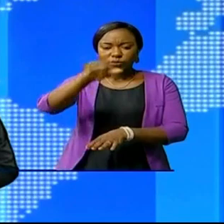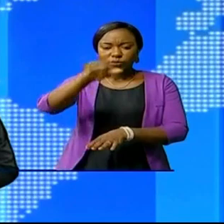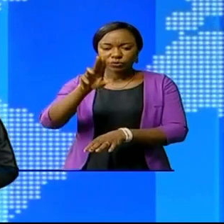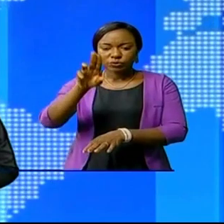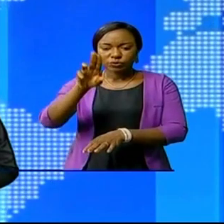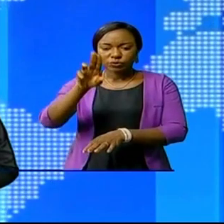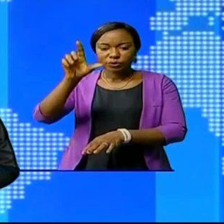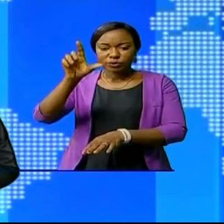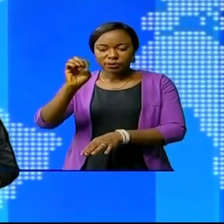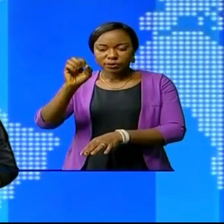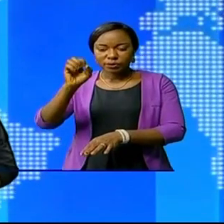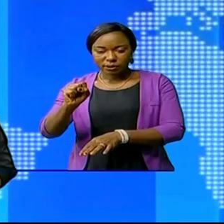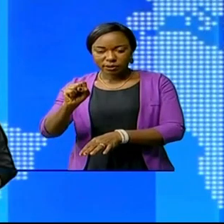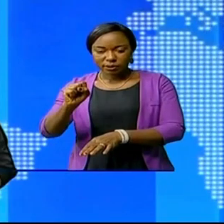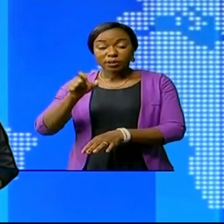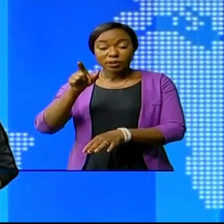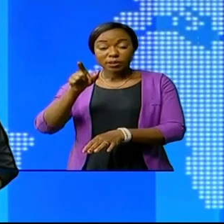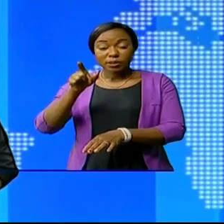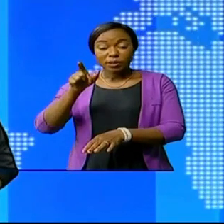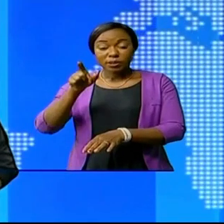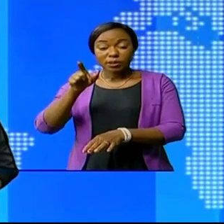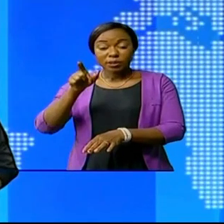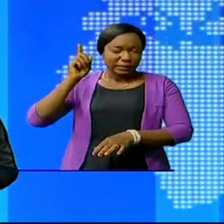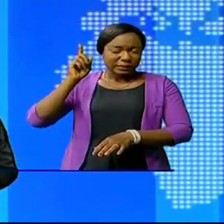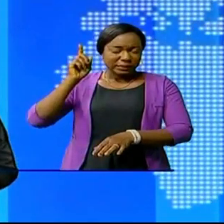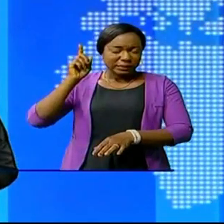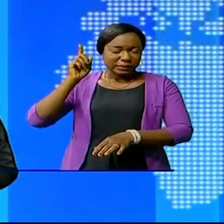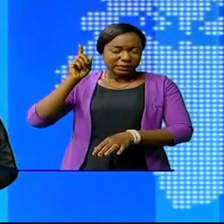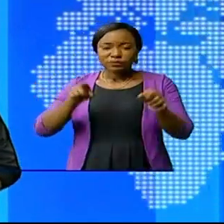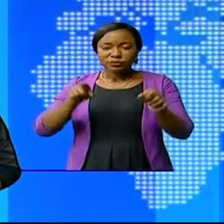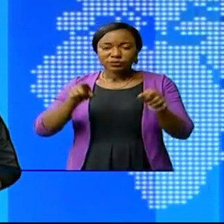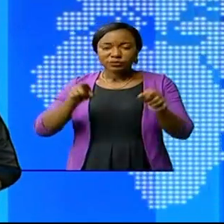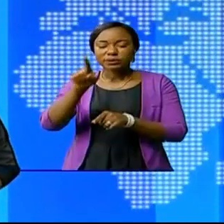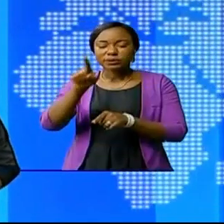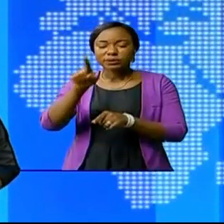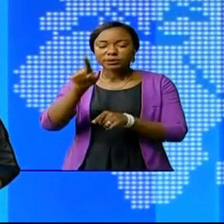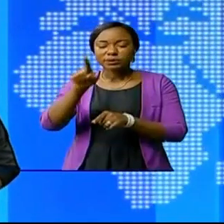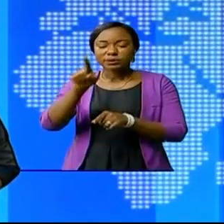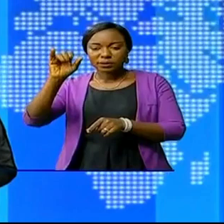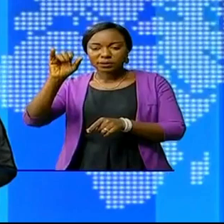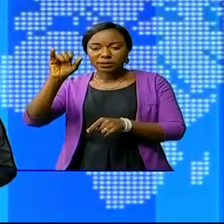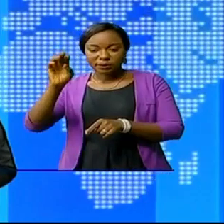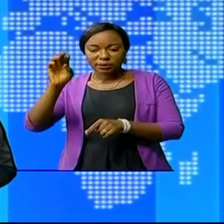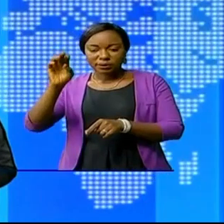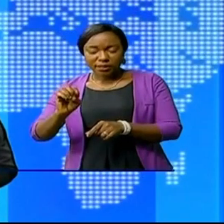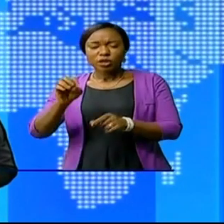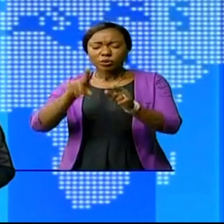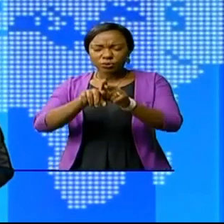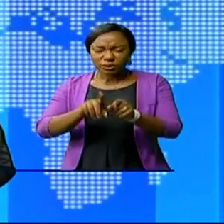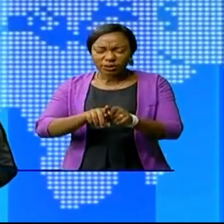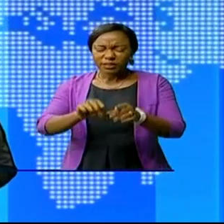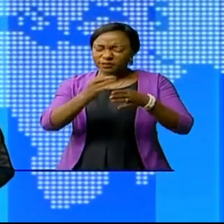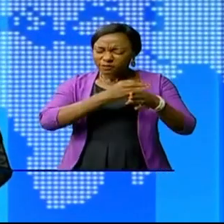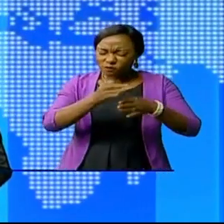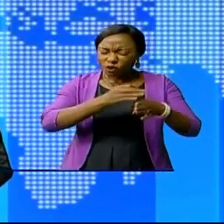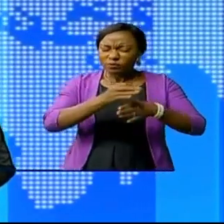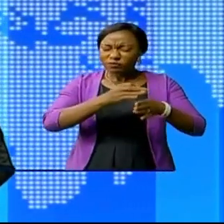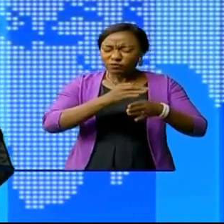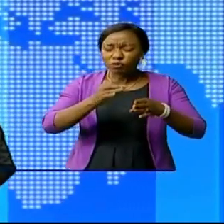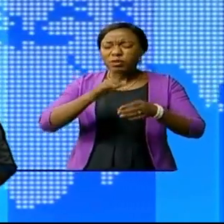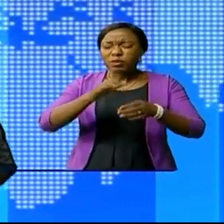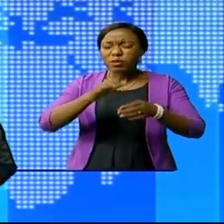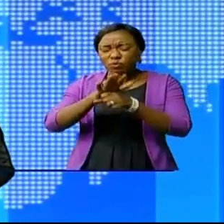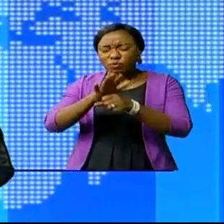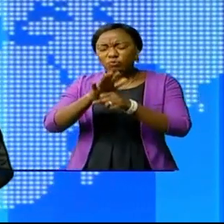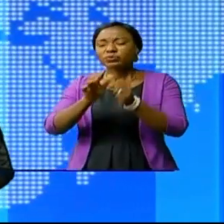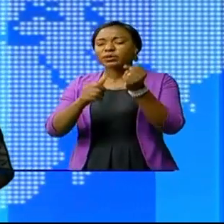télévision publique, télézaïr à l'époque, et qui a même formé la nouvelle génération de journalistes qui sont arrivés